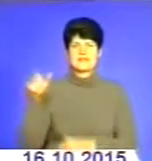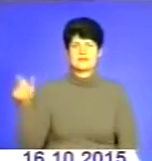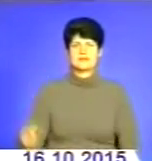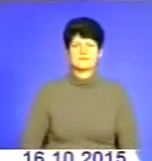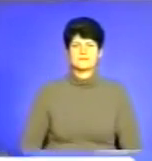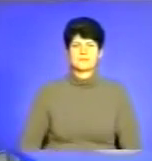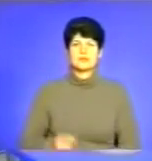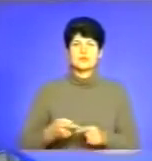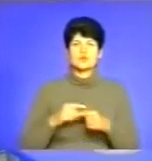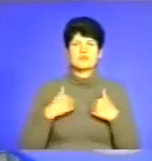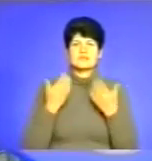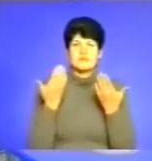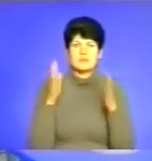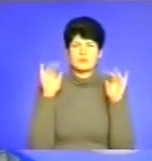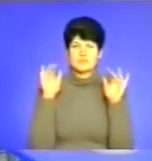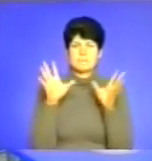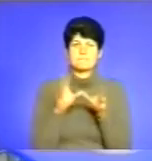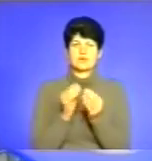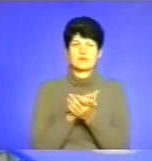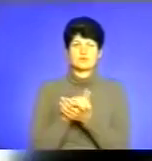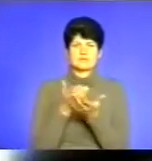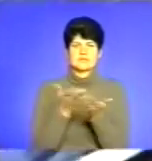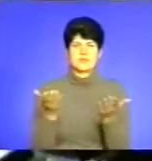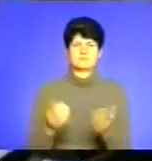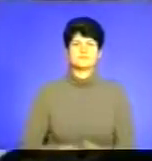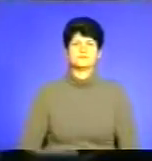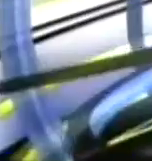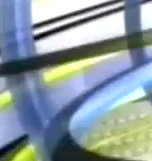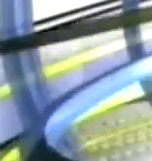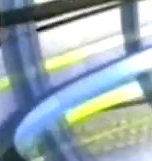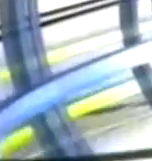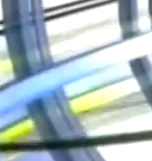На цьому я з вами прощаюся. Миру і єдності нам. Миру